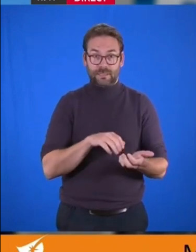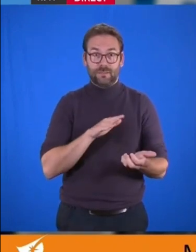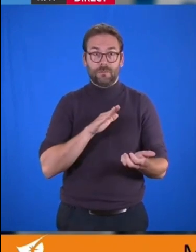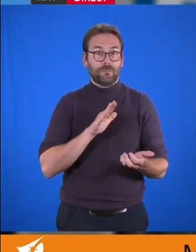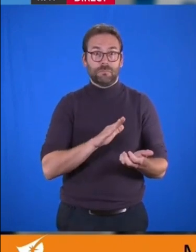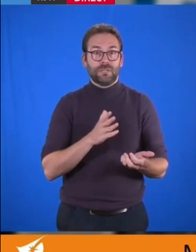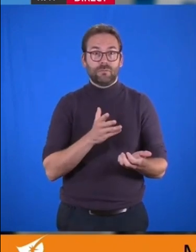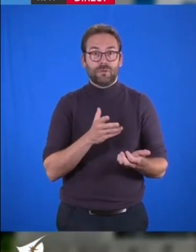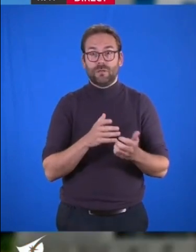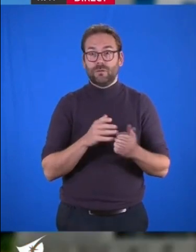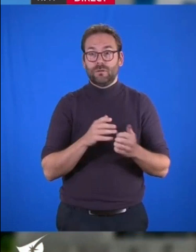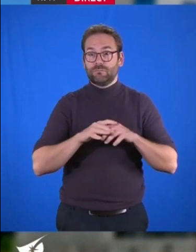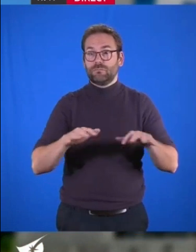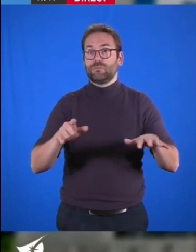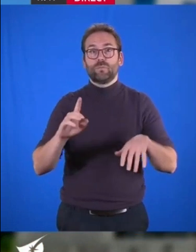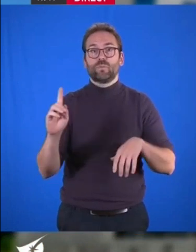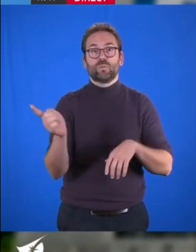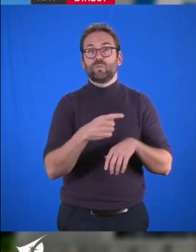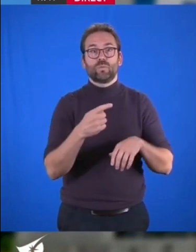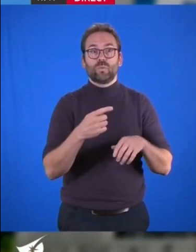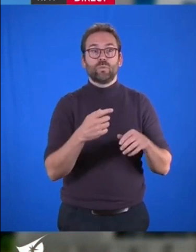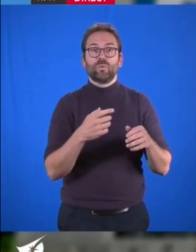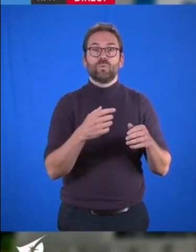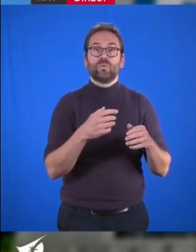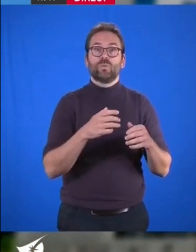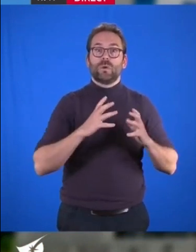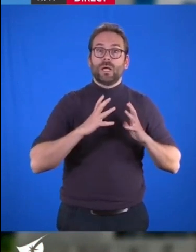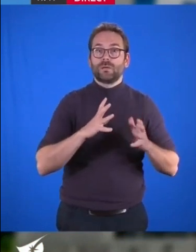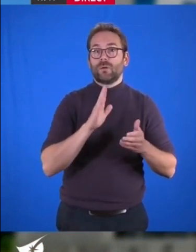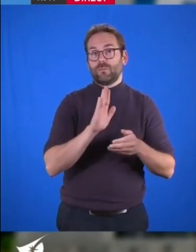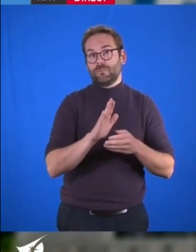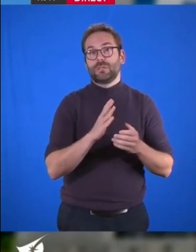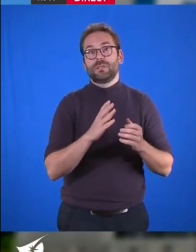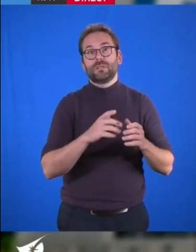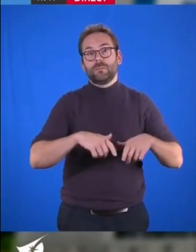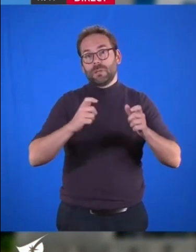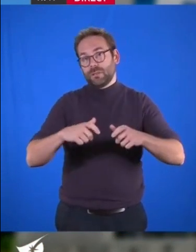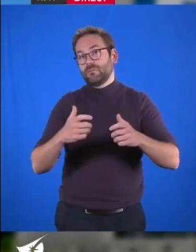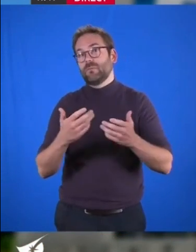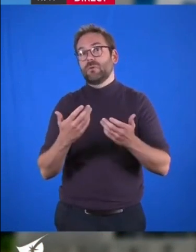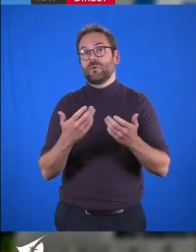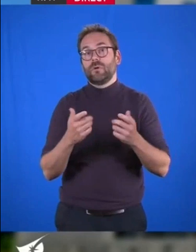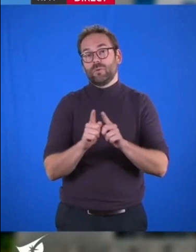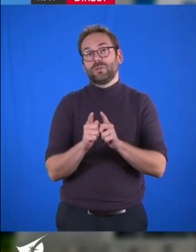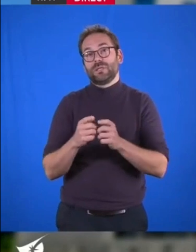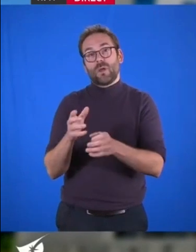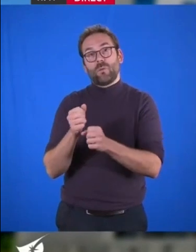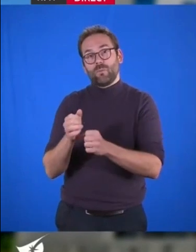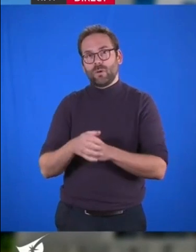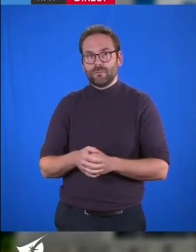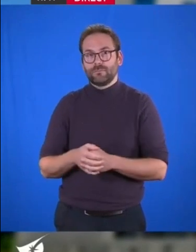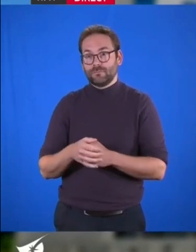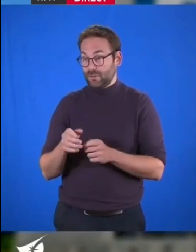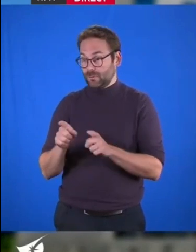tous les acteurs du bâtiment et donc l'emploi. Elle frappe d'autant plus fort les populations populaires. Il nous revient donc de